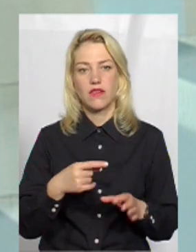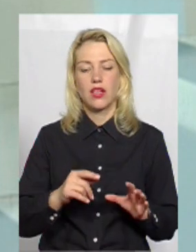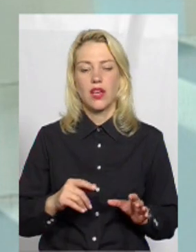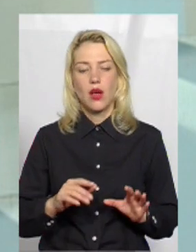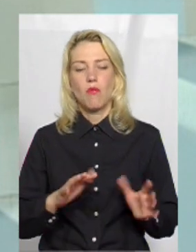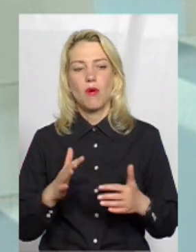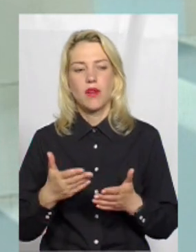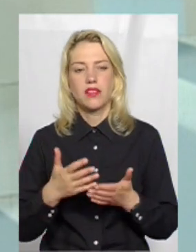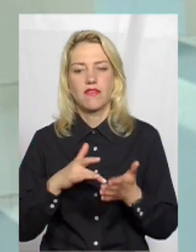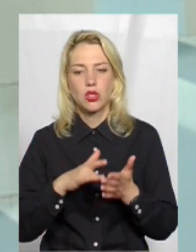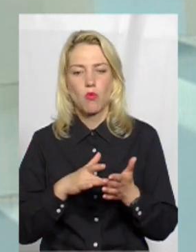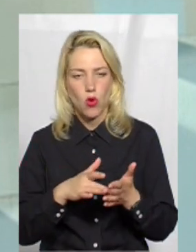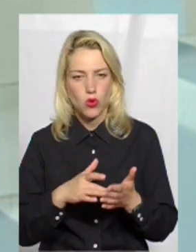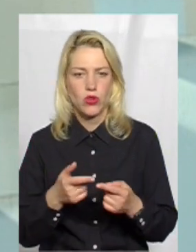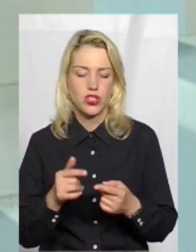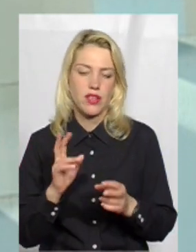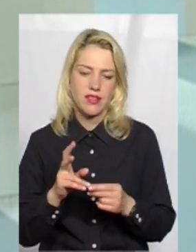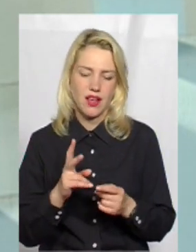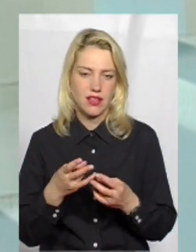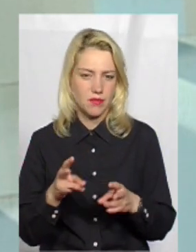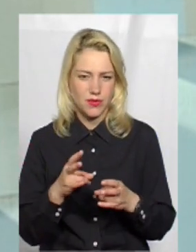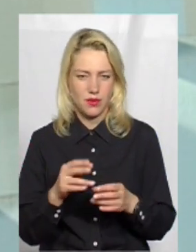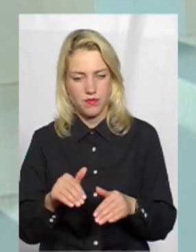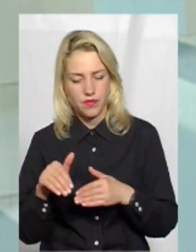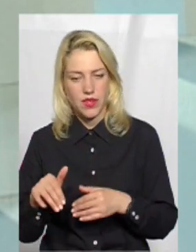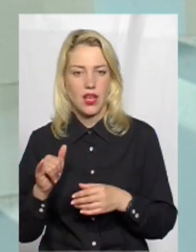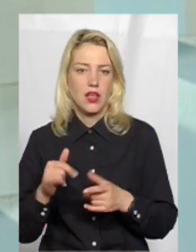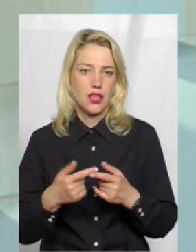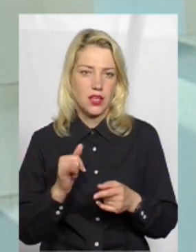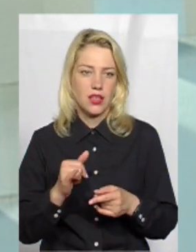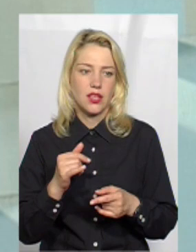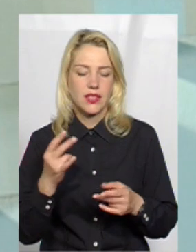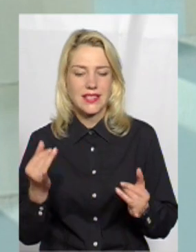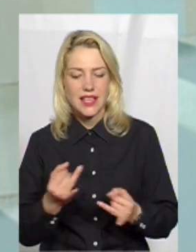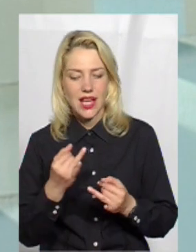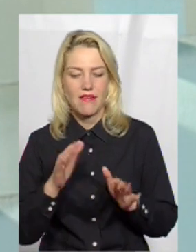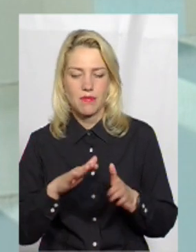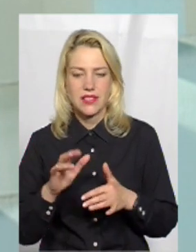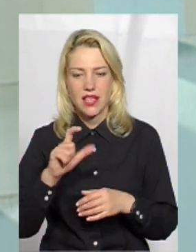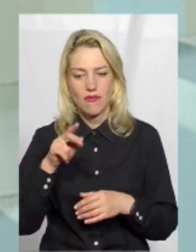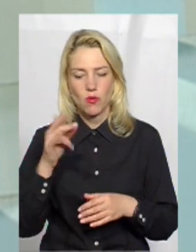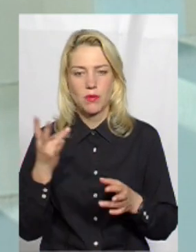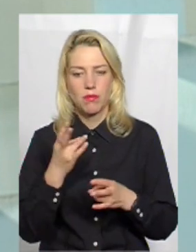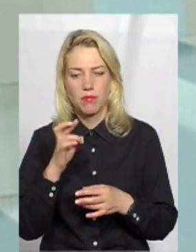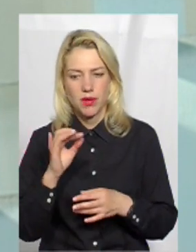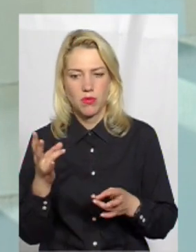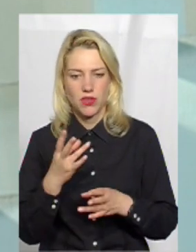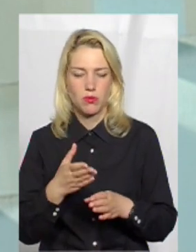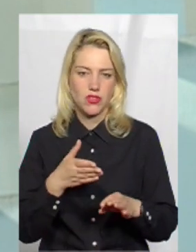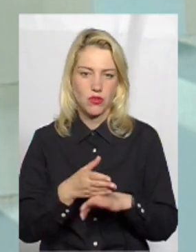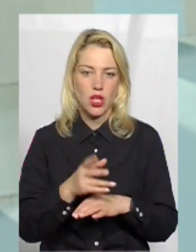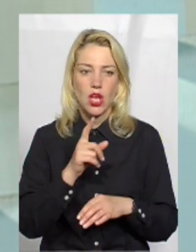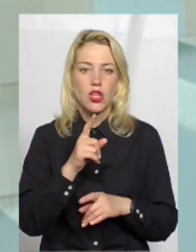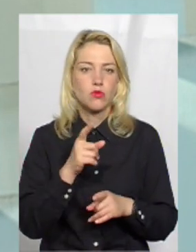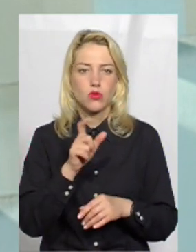обходити. Самі цікаві місця там в Європі, світі, які би варто було відвідати, які люди не відвідують,